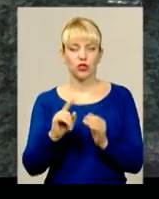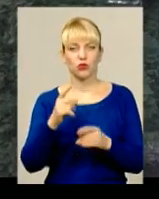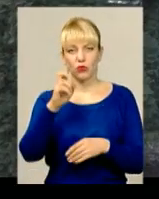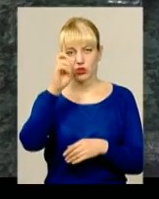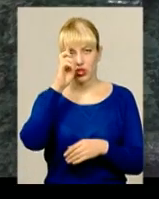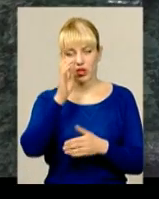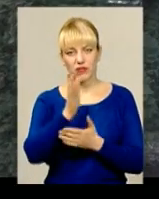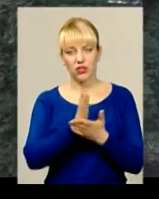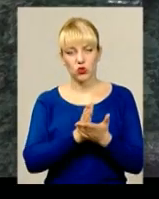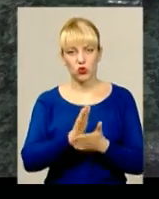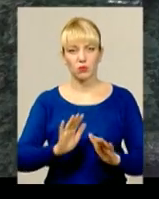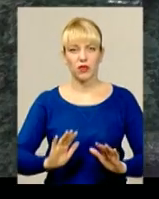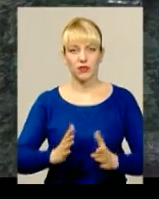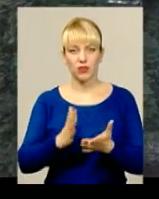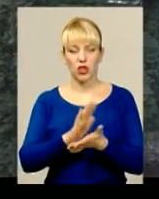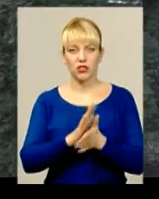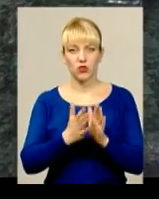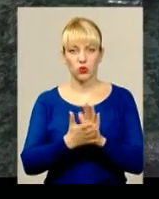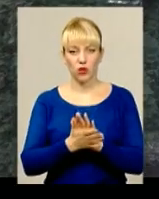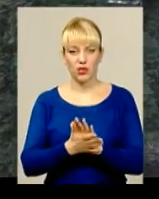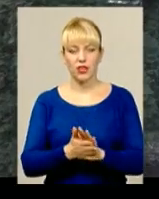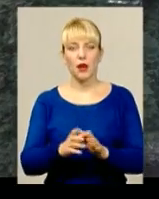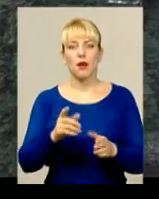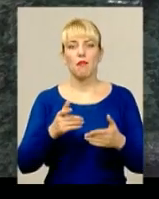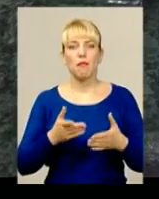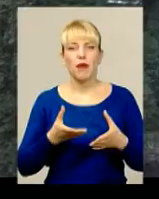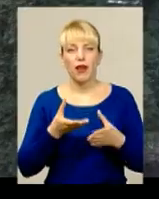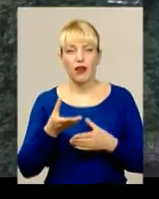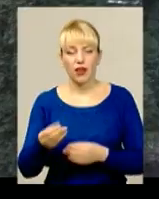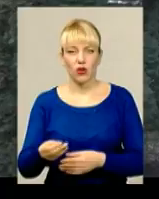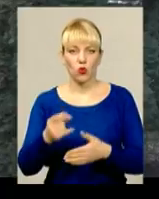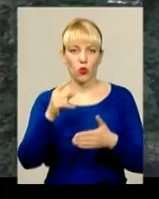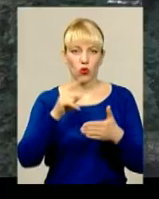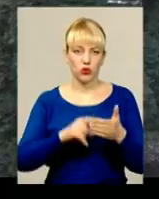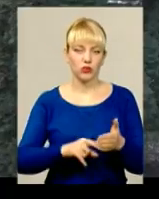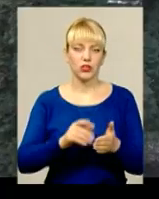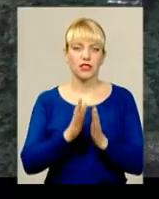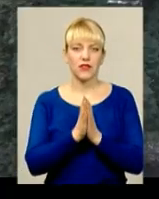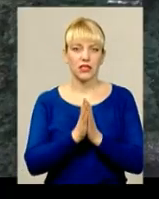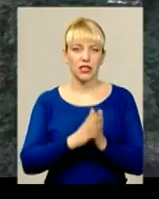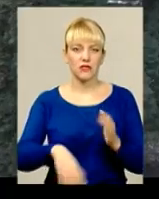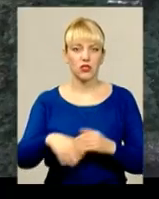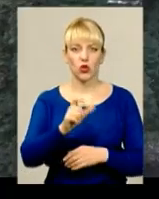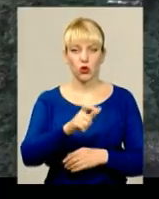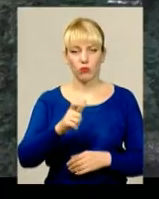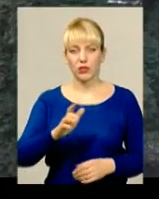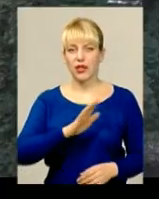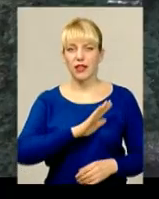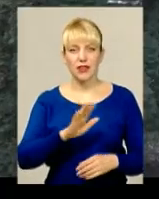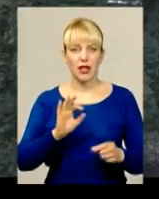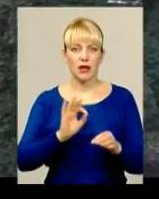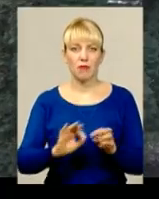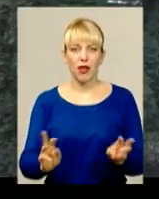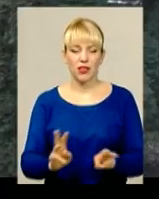переконує і звертається до усіх громадян в жодному разі не спалювати